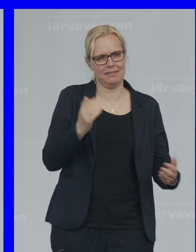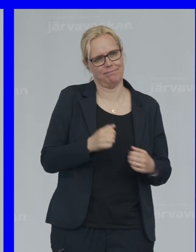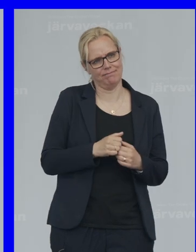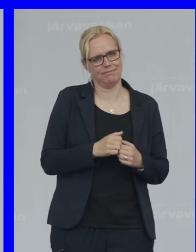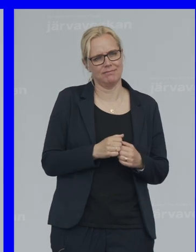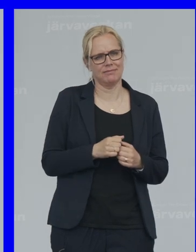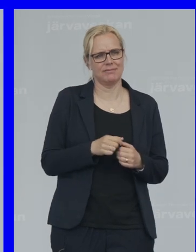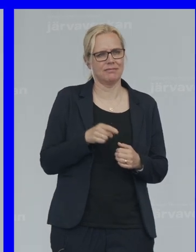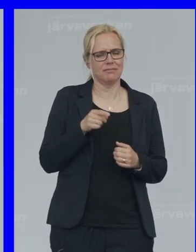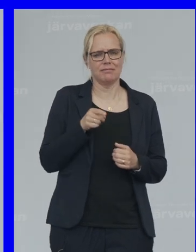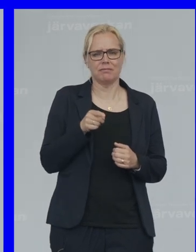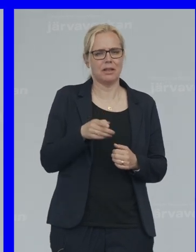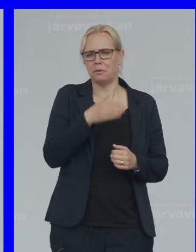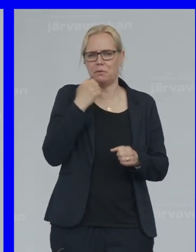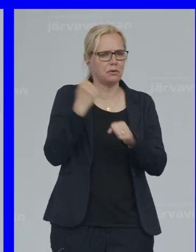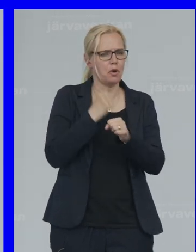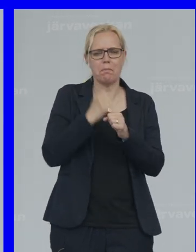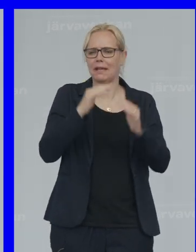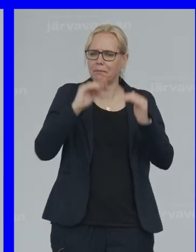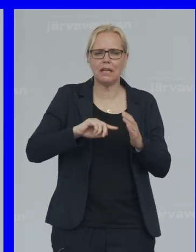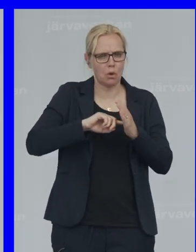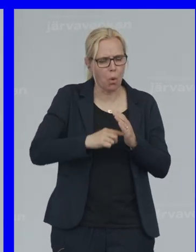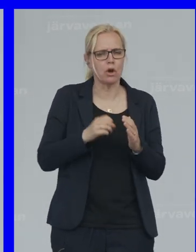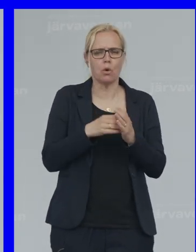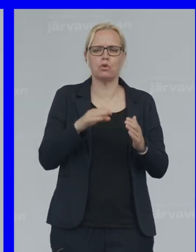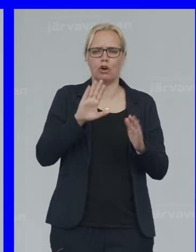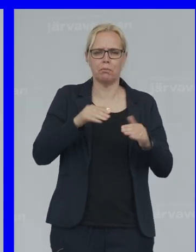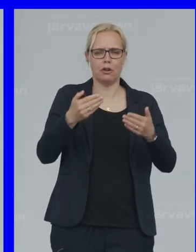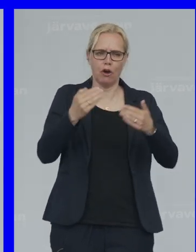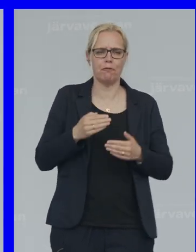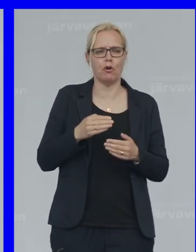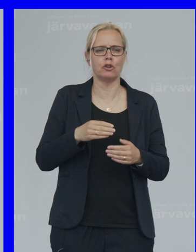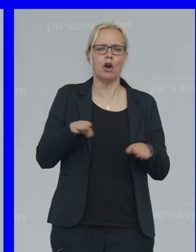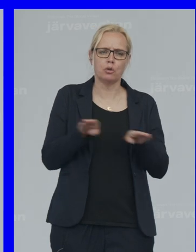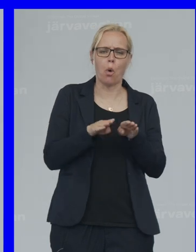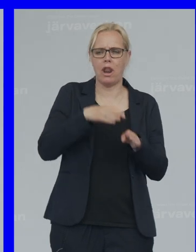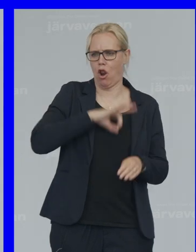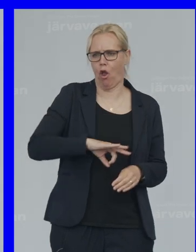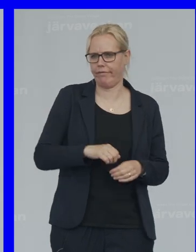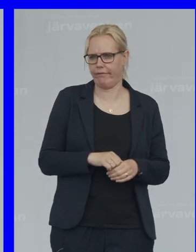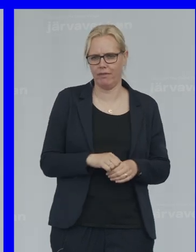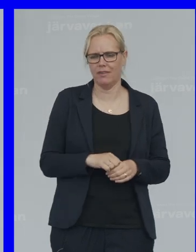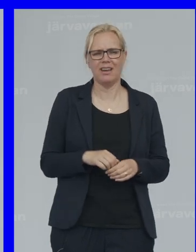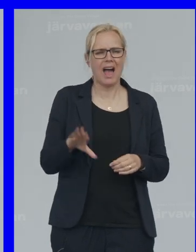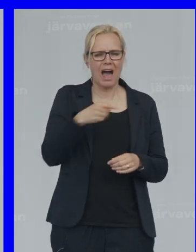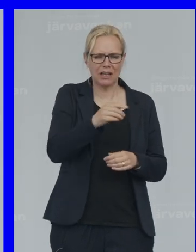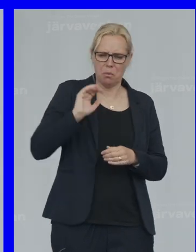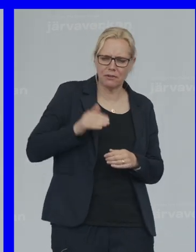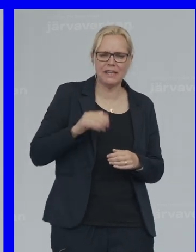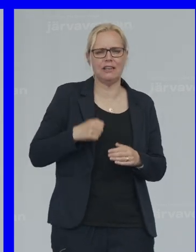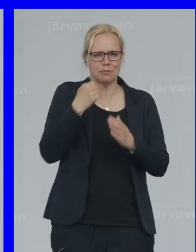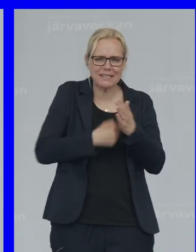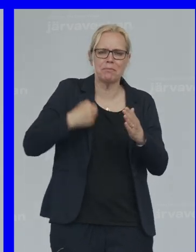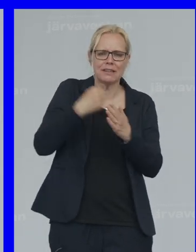Man har inte arbetat Mindre hårt För att man har Fått dåligt betalt Alla de kvinnor Som har slitit I